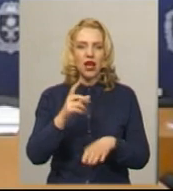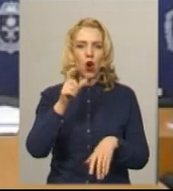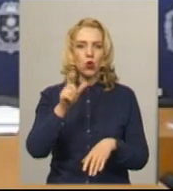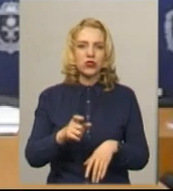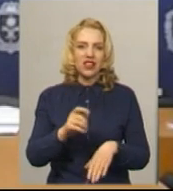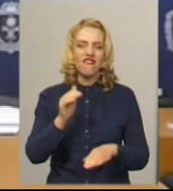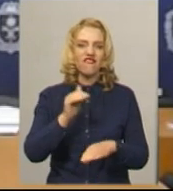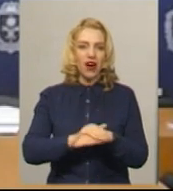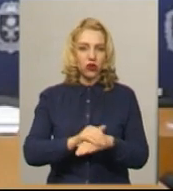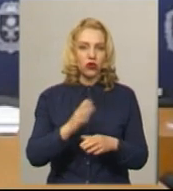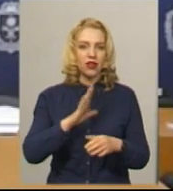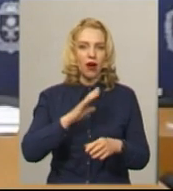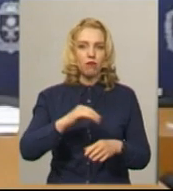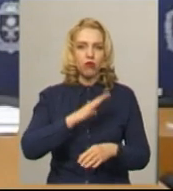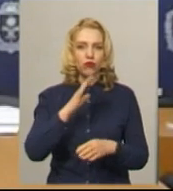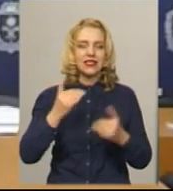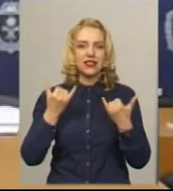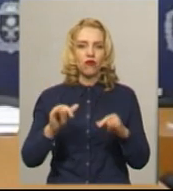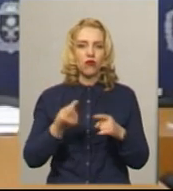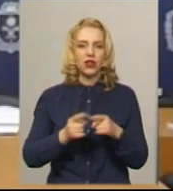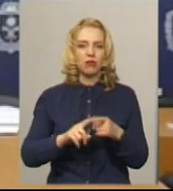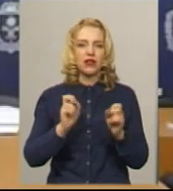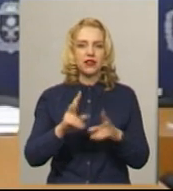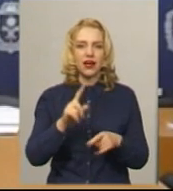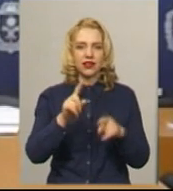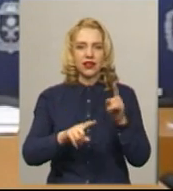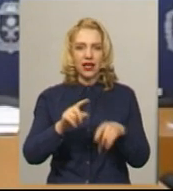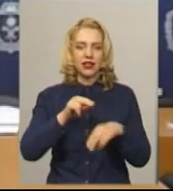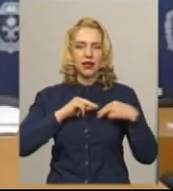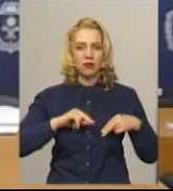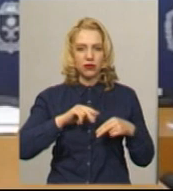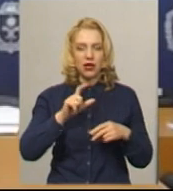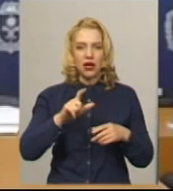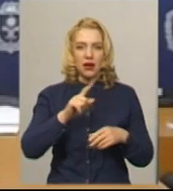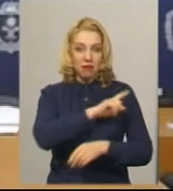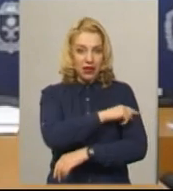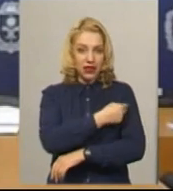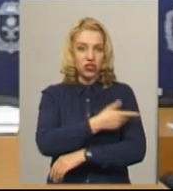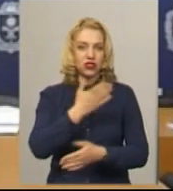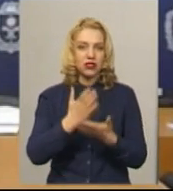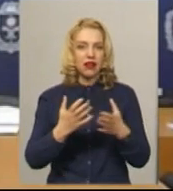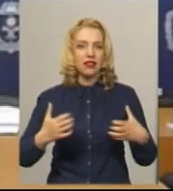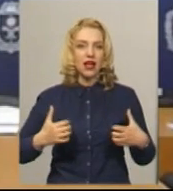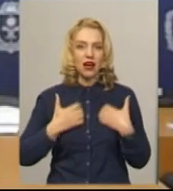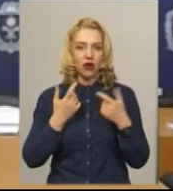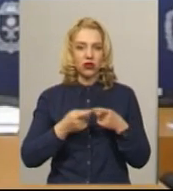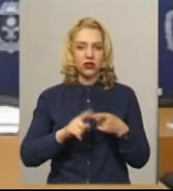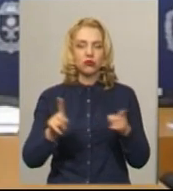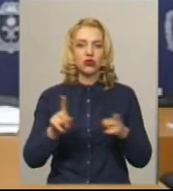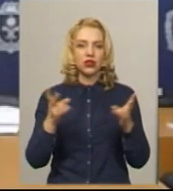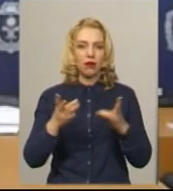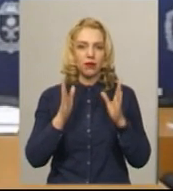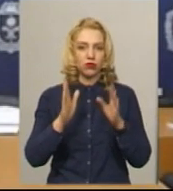здивований тим, як деякі працівники медичні, вони є налякані тим, що їм треба буде робити.